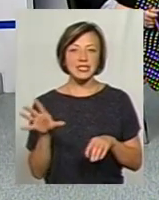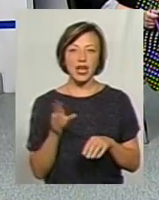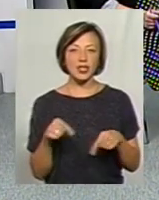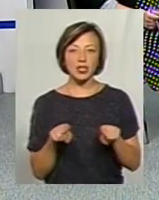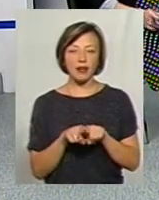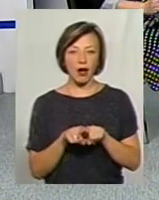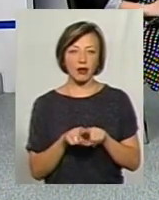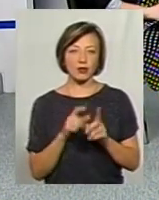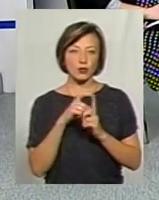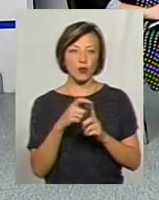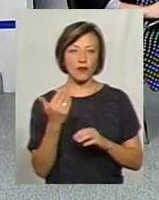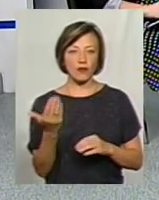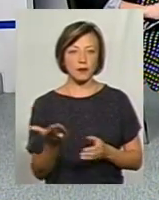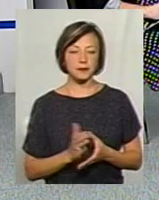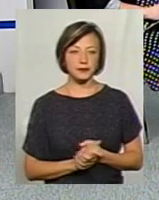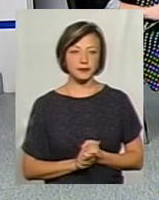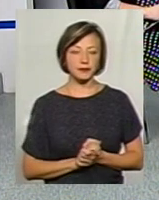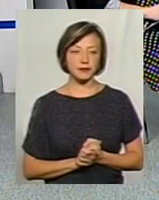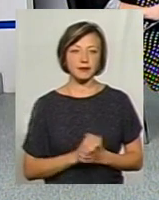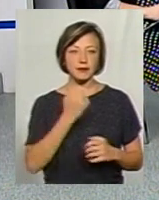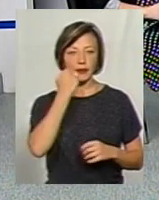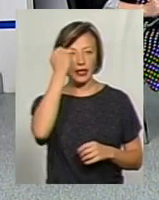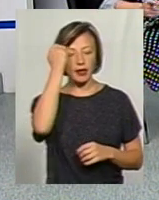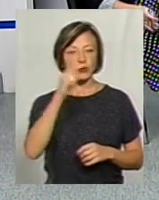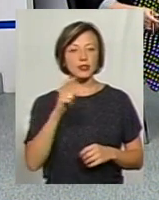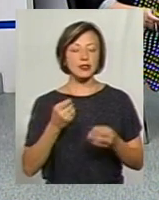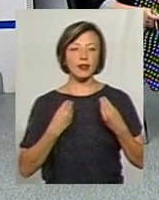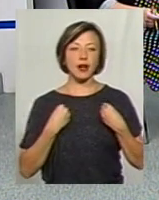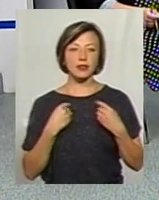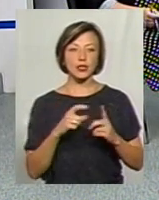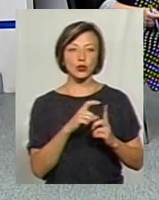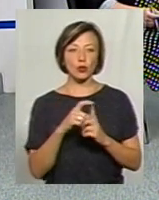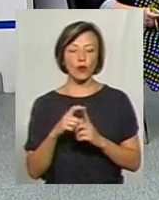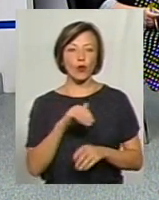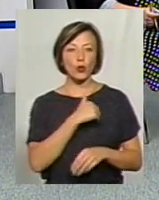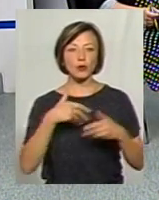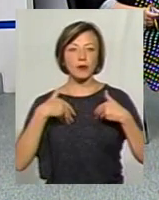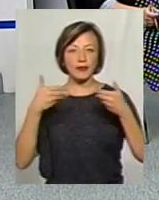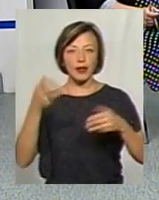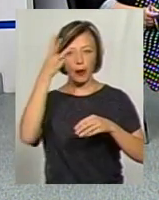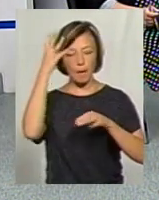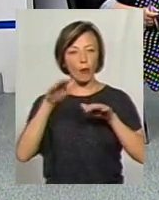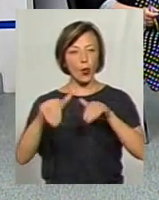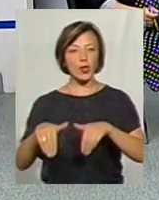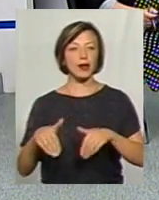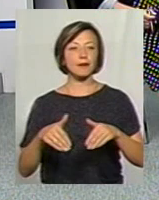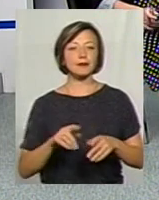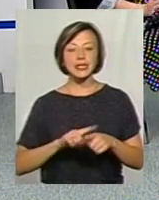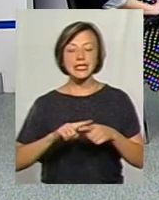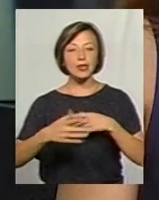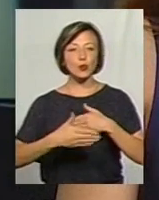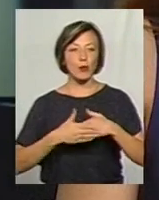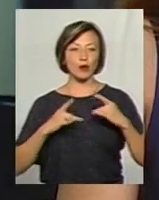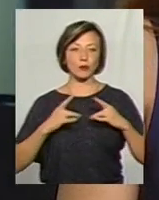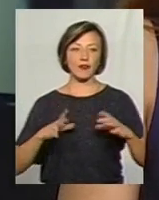мабуть, слово вам. Дякую за надане слово. І хочу привітати Поділля з наступаючим святом. І